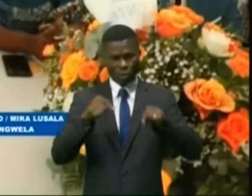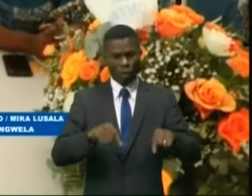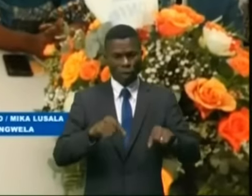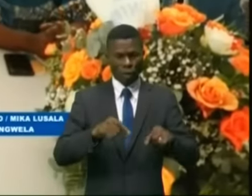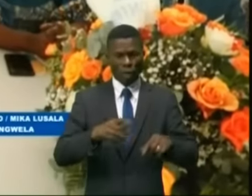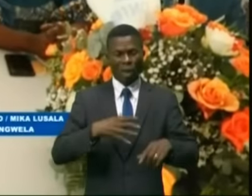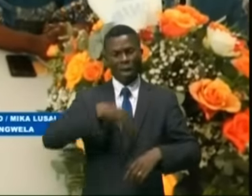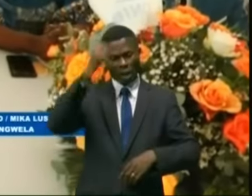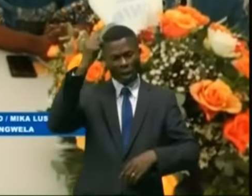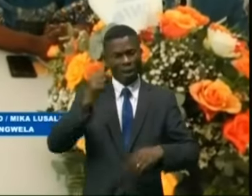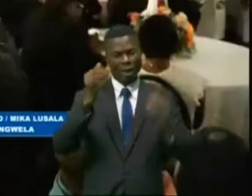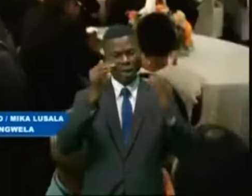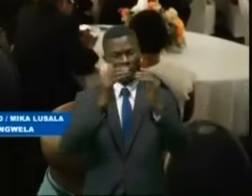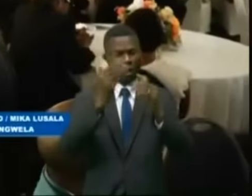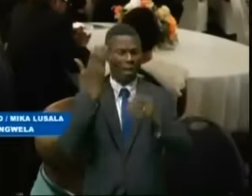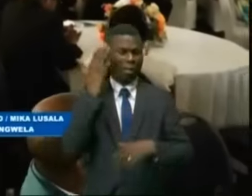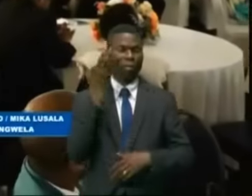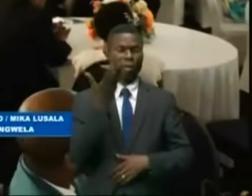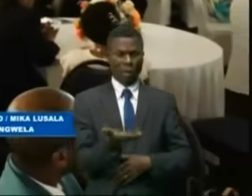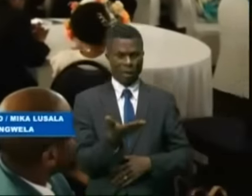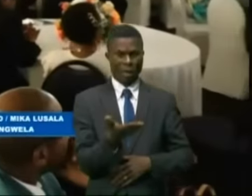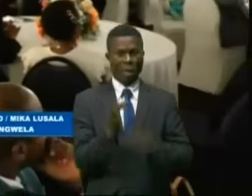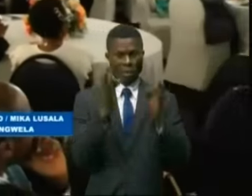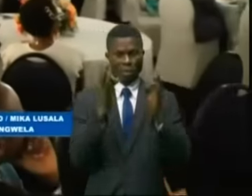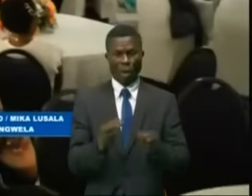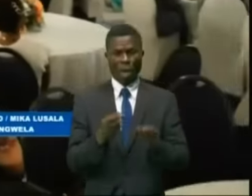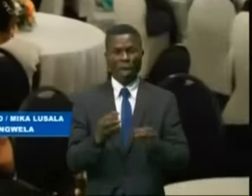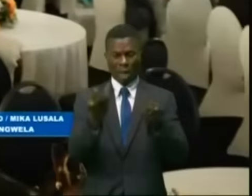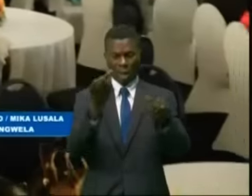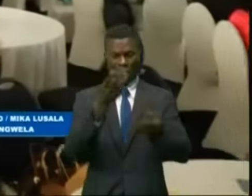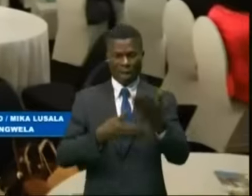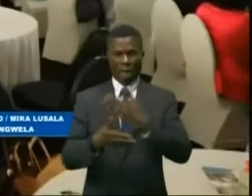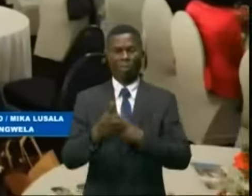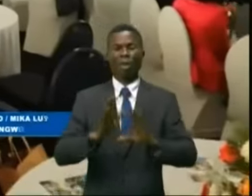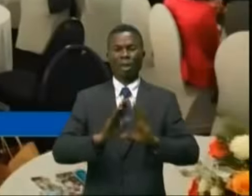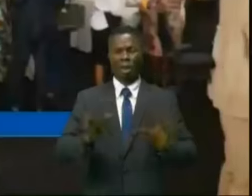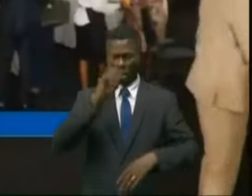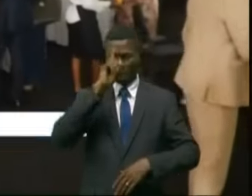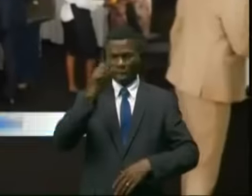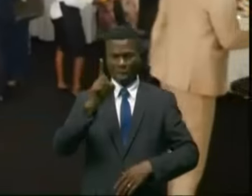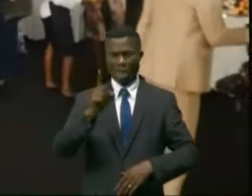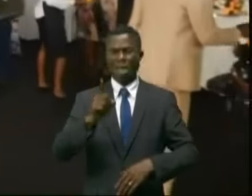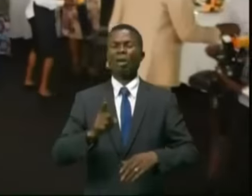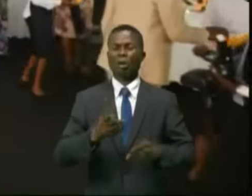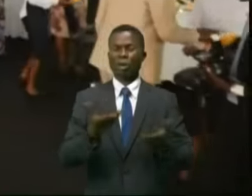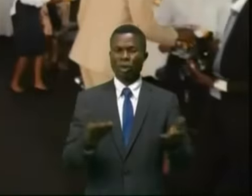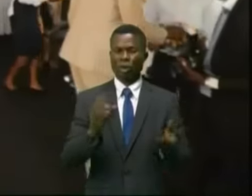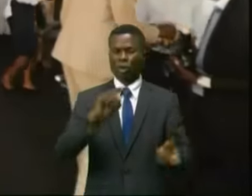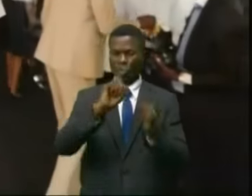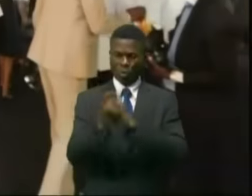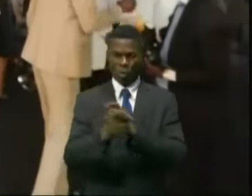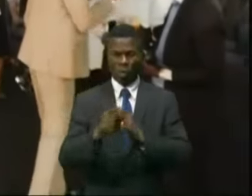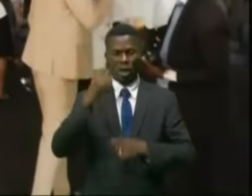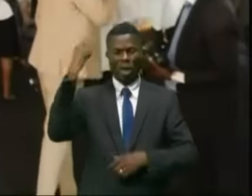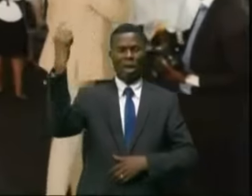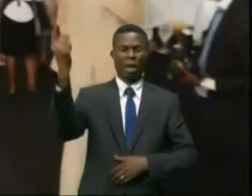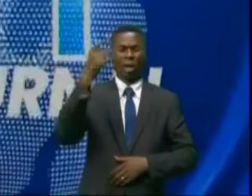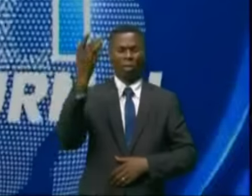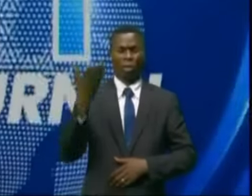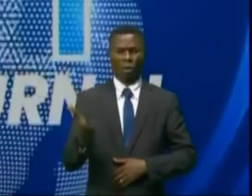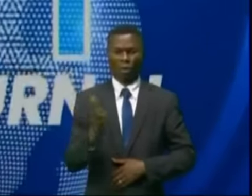conquis la place auprès de l'homme, mettant en place ses compétences et talents pour changer le monde.